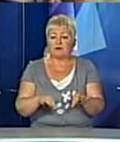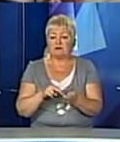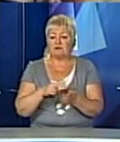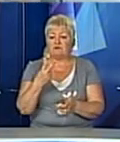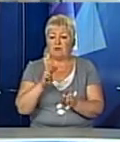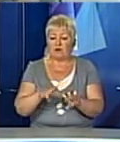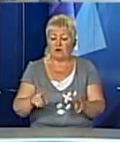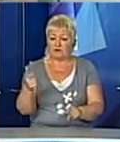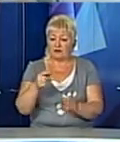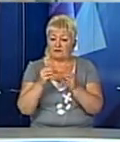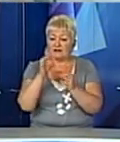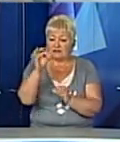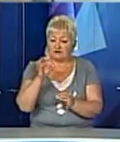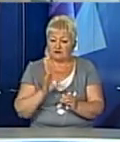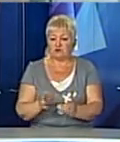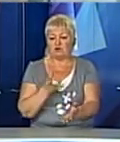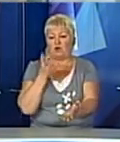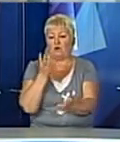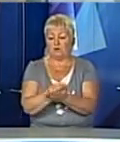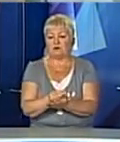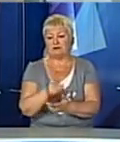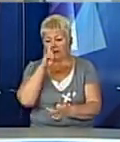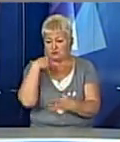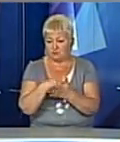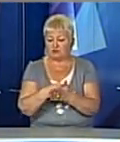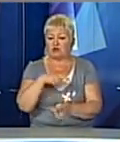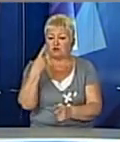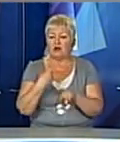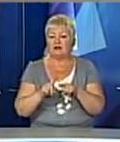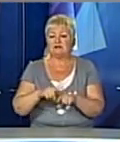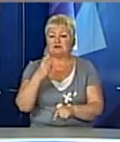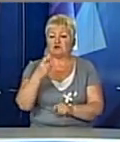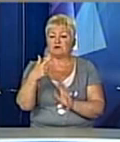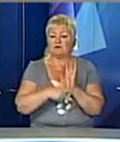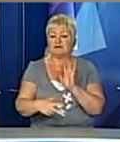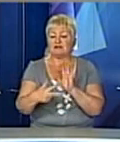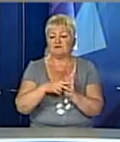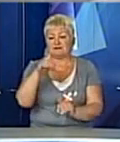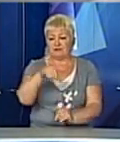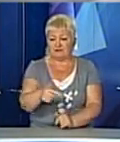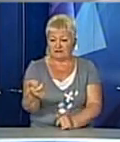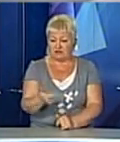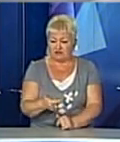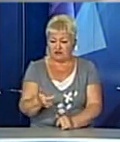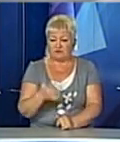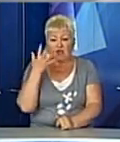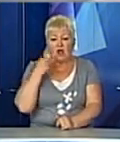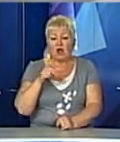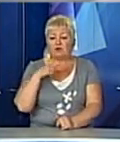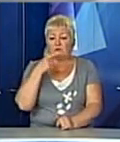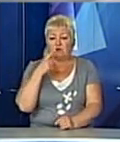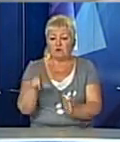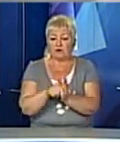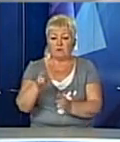гривень. 10% звідти оплатили з бюджету області, а це 178 тисяч гривень. Коли ми говоримо з послами